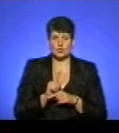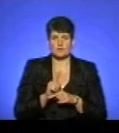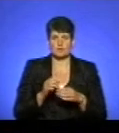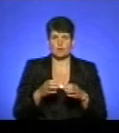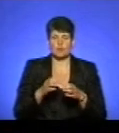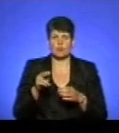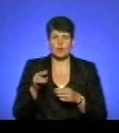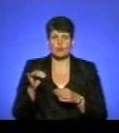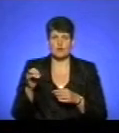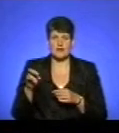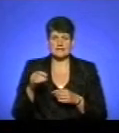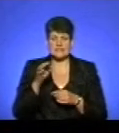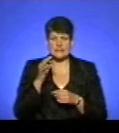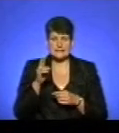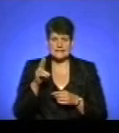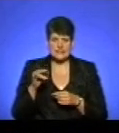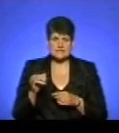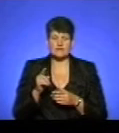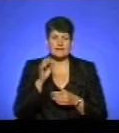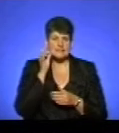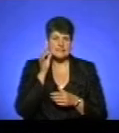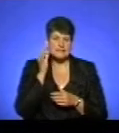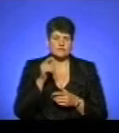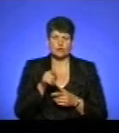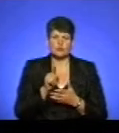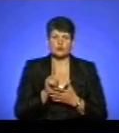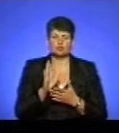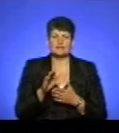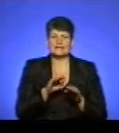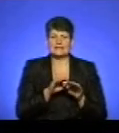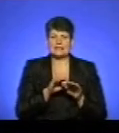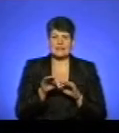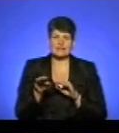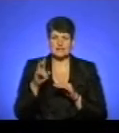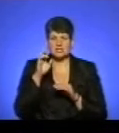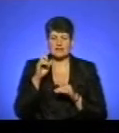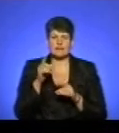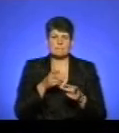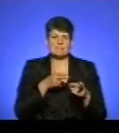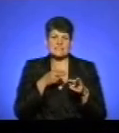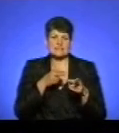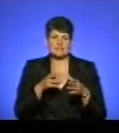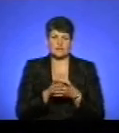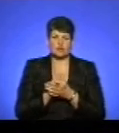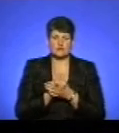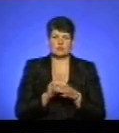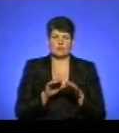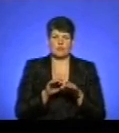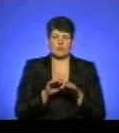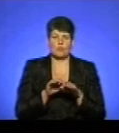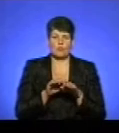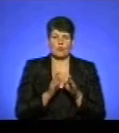лисиці, то все, воно має бути на рівні держави і мисливські товариства, то все, впорядкувати до норми,